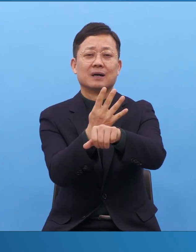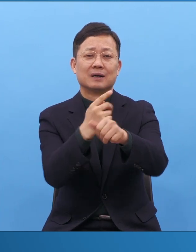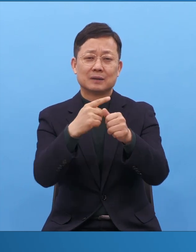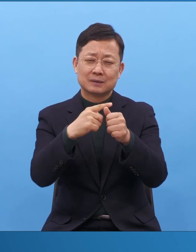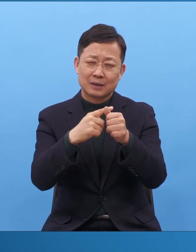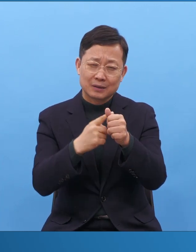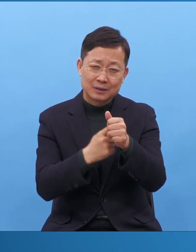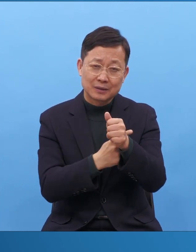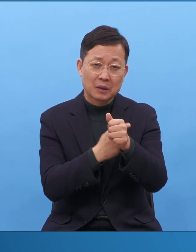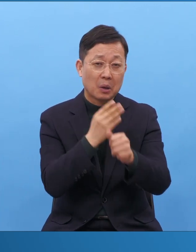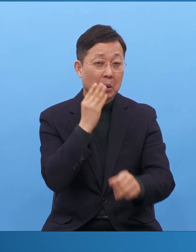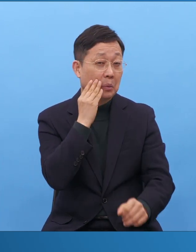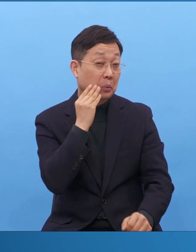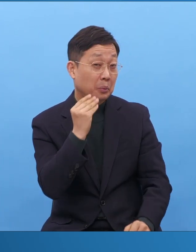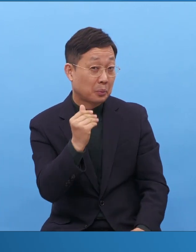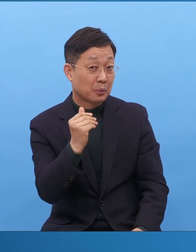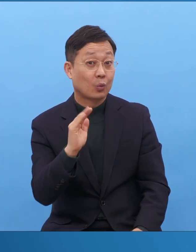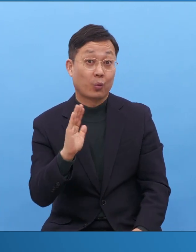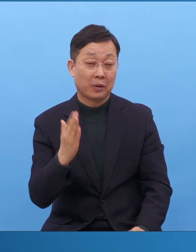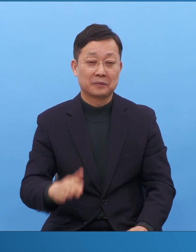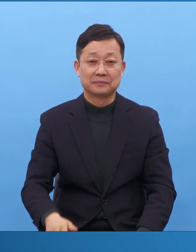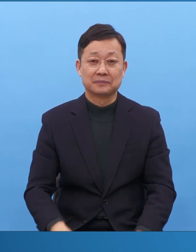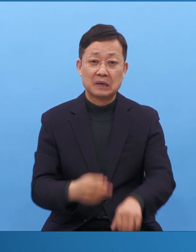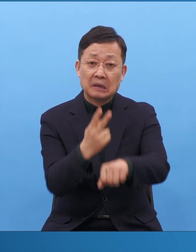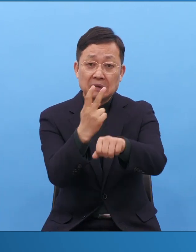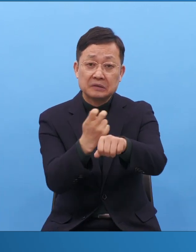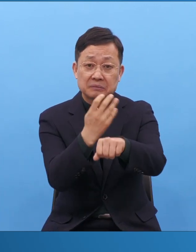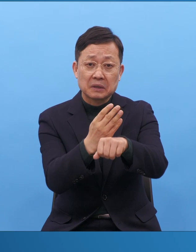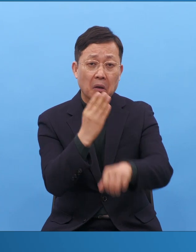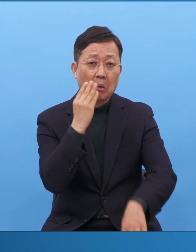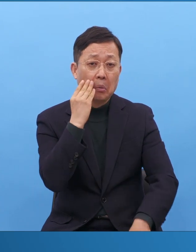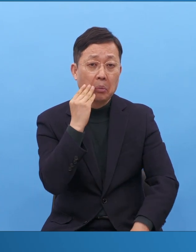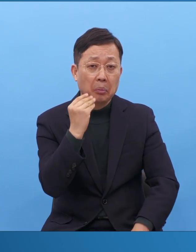기도 흐름을 탔다는 말은 24가 되는 거예요.